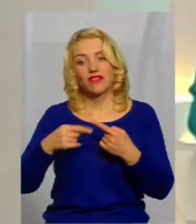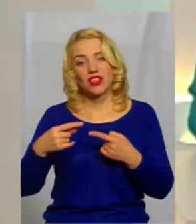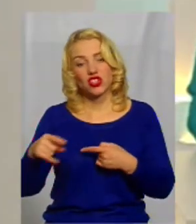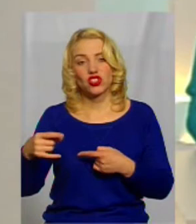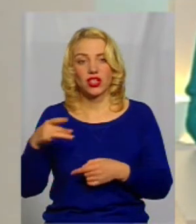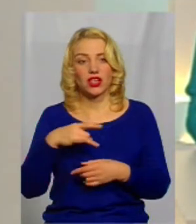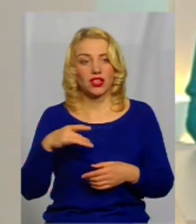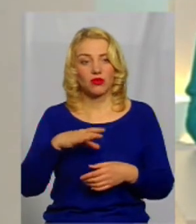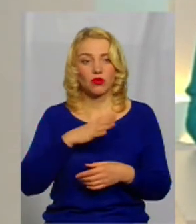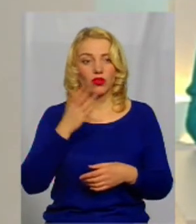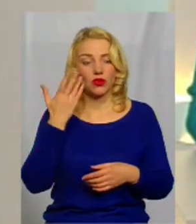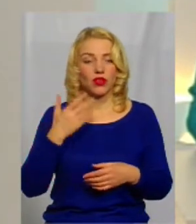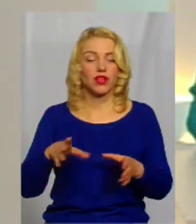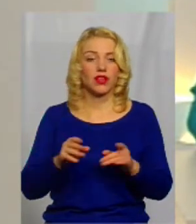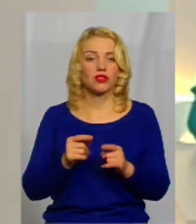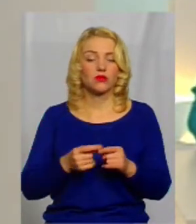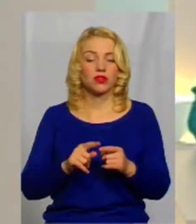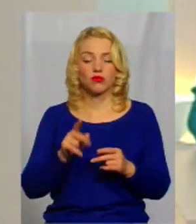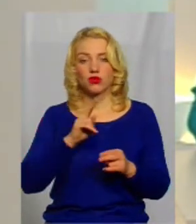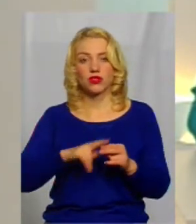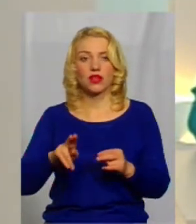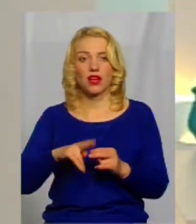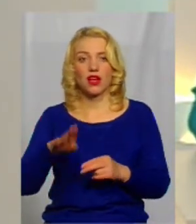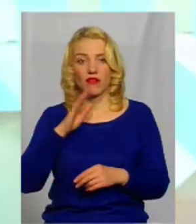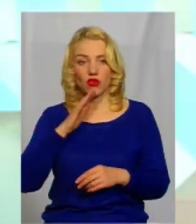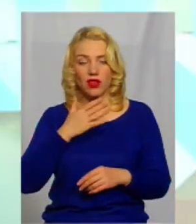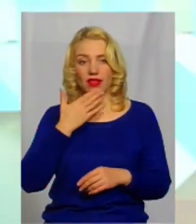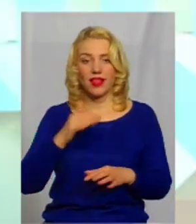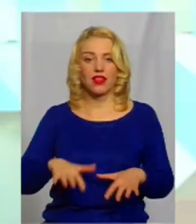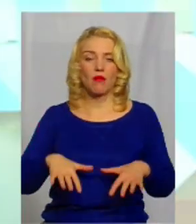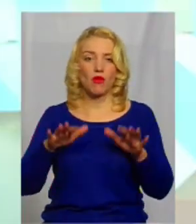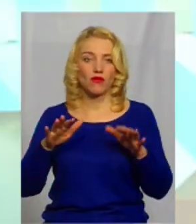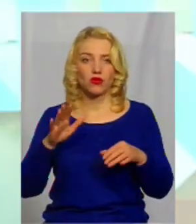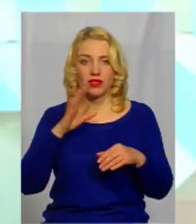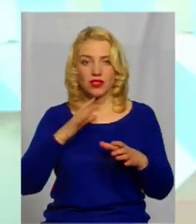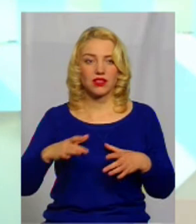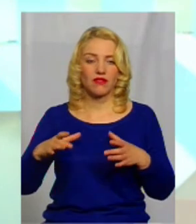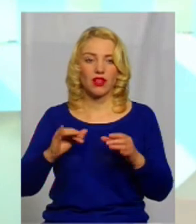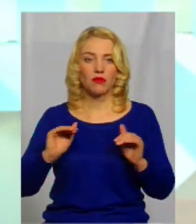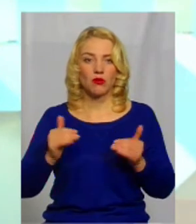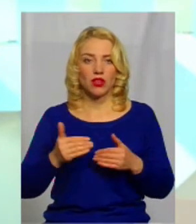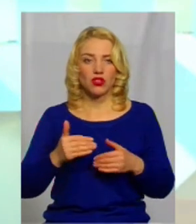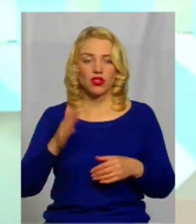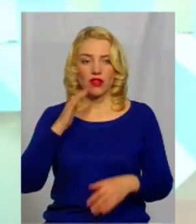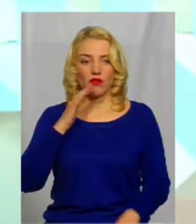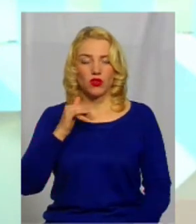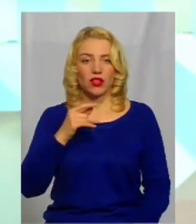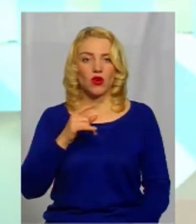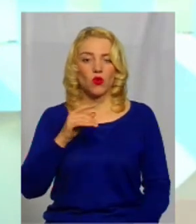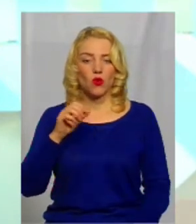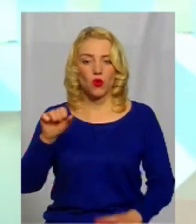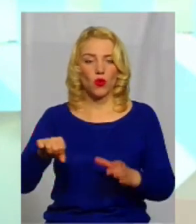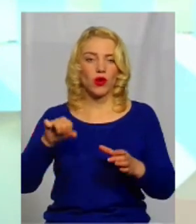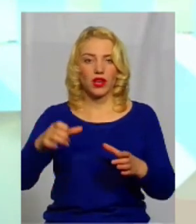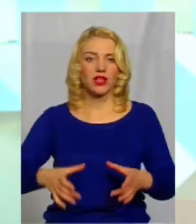були, коли разом з тим, що зникає вода, не наповнюються ставки і поменшило води в Креницях? Поменшило,